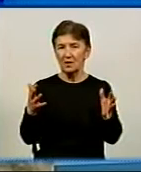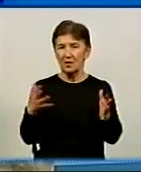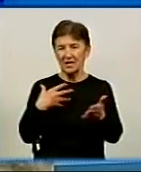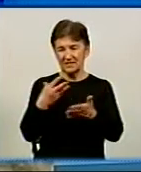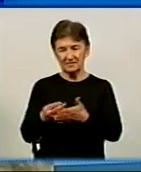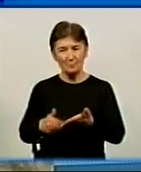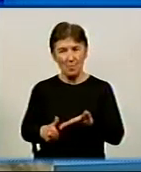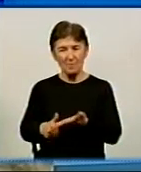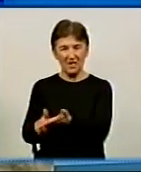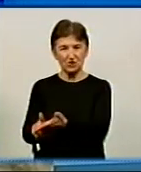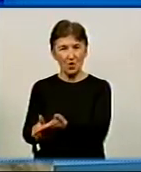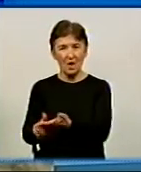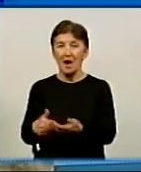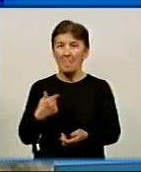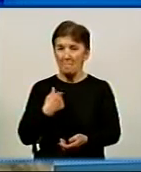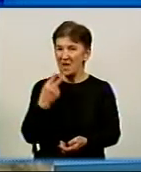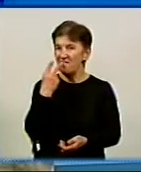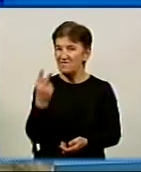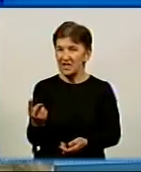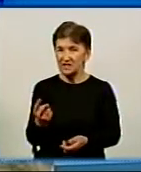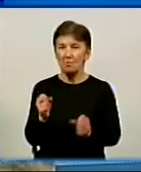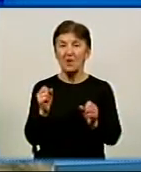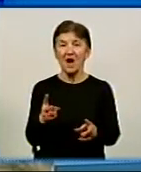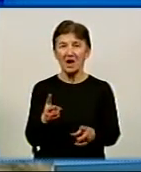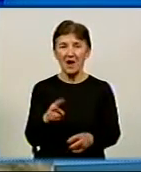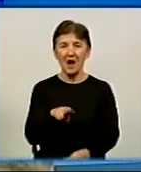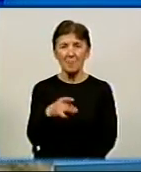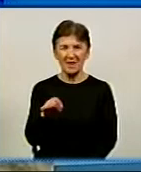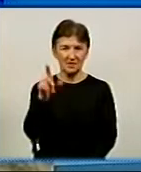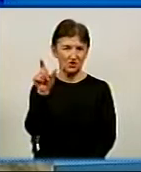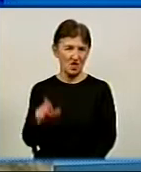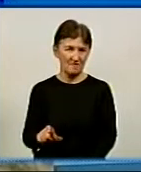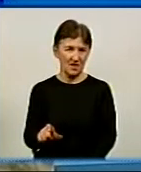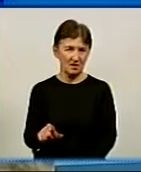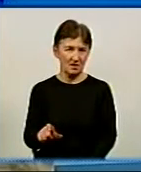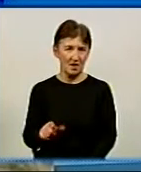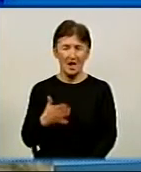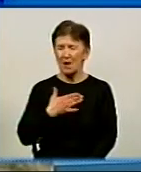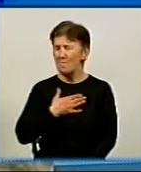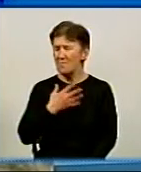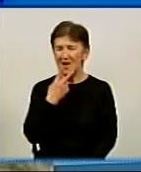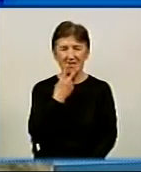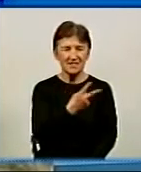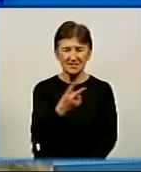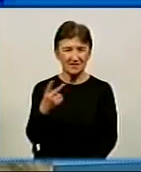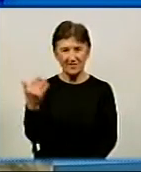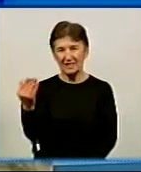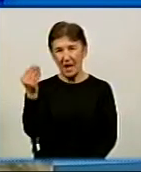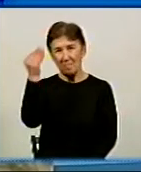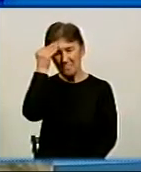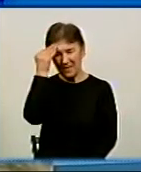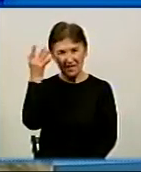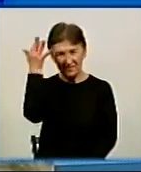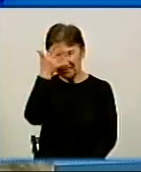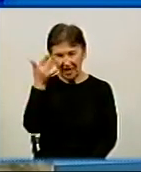плечо. Тобто ми, прежде всього, видим, як капеллана, це людина. Тобто ми не дивимо на мировоззрення його, на його